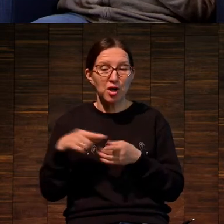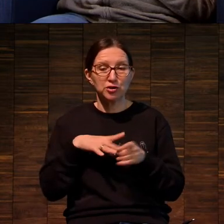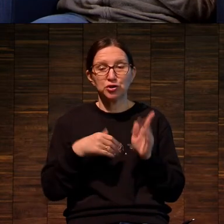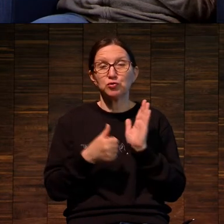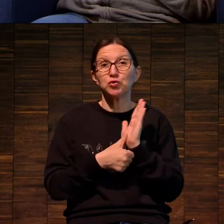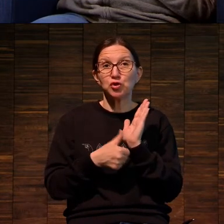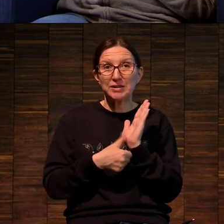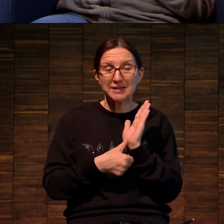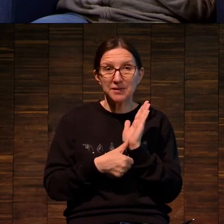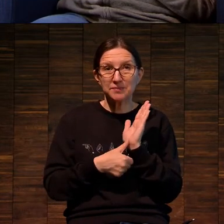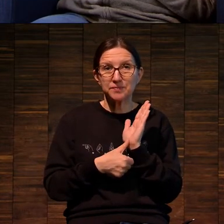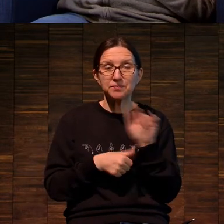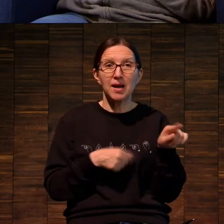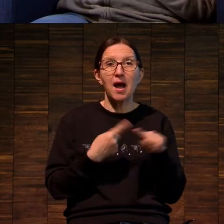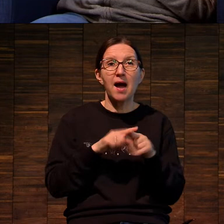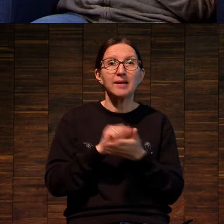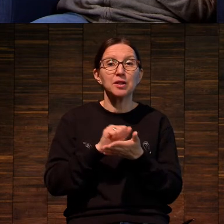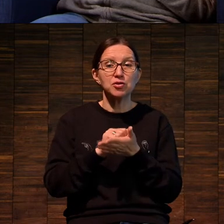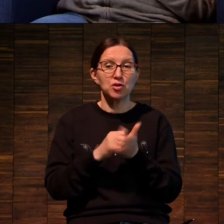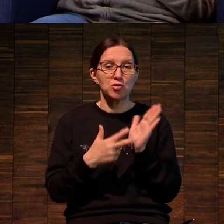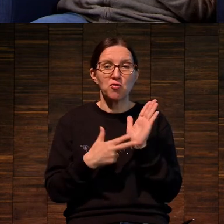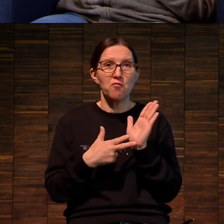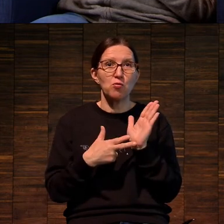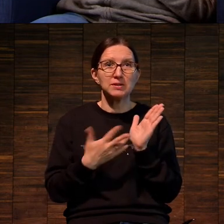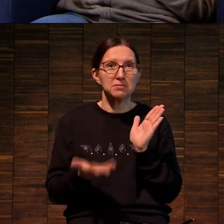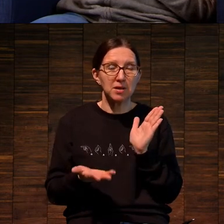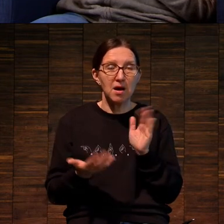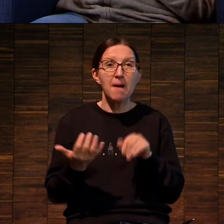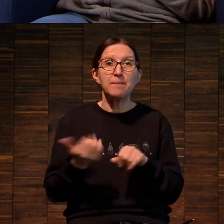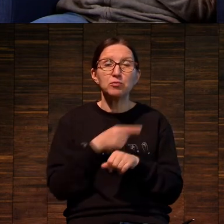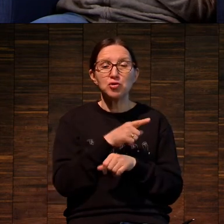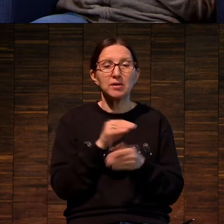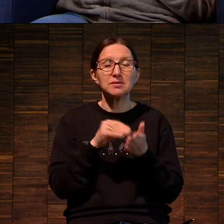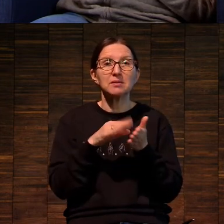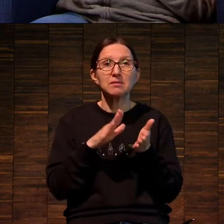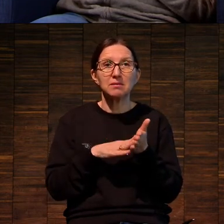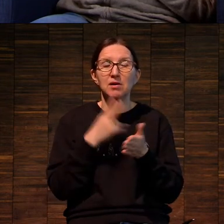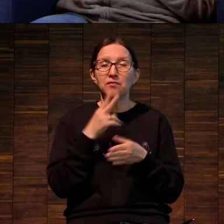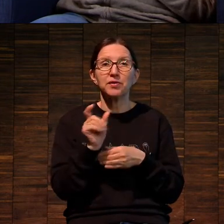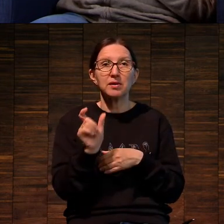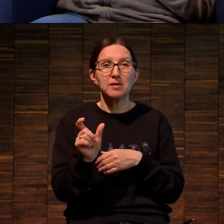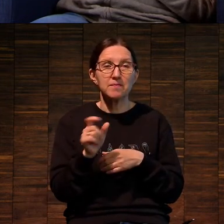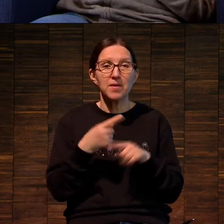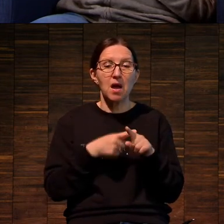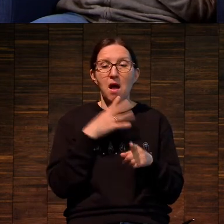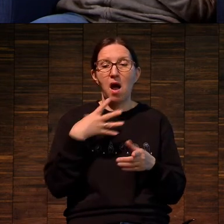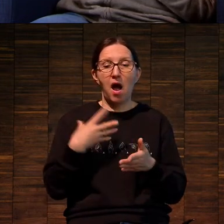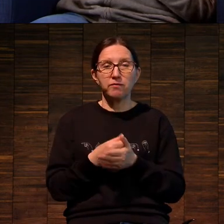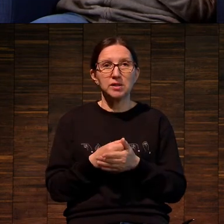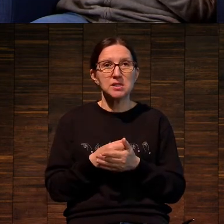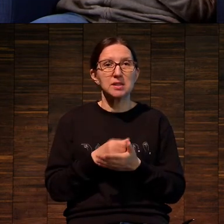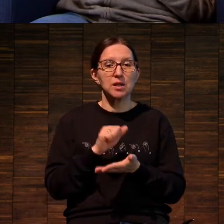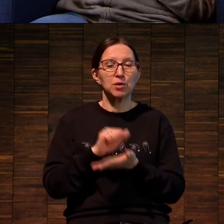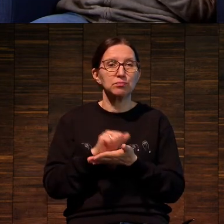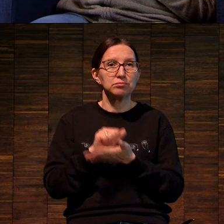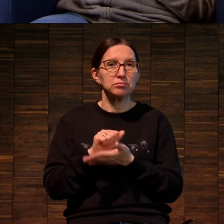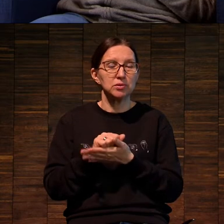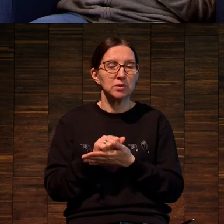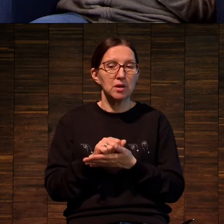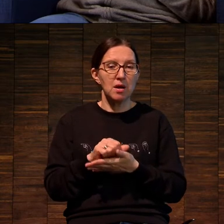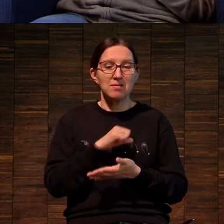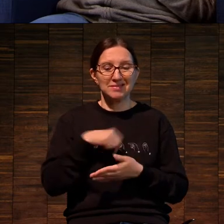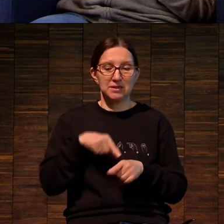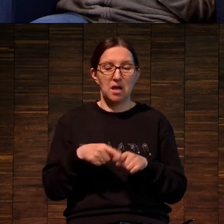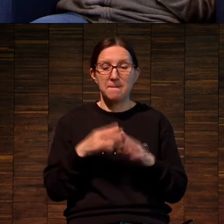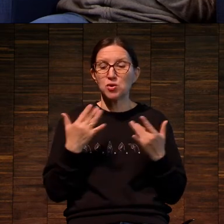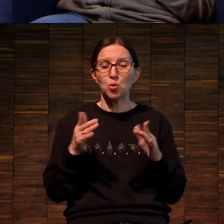а это тираж 8. И он обозначен как авторский пруф. То есть самого